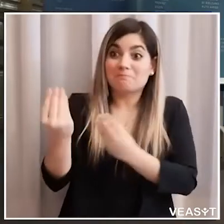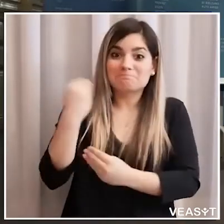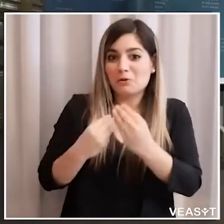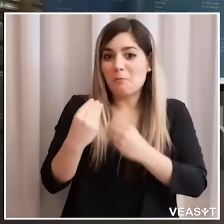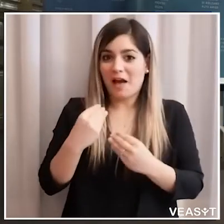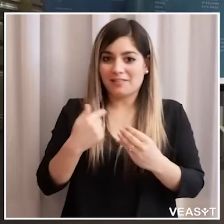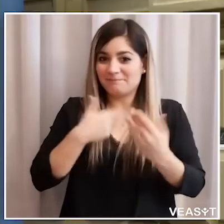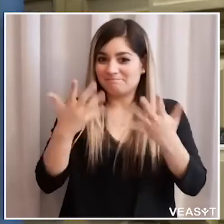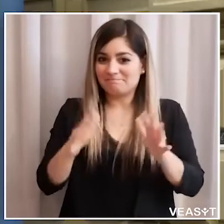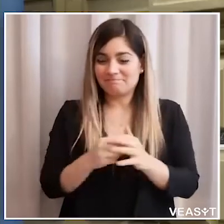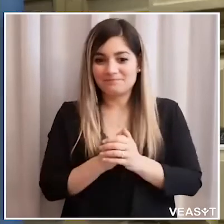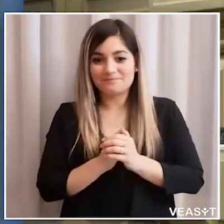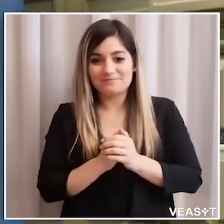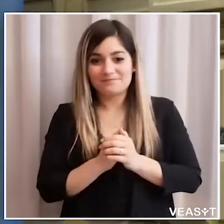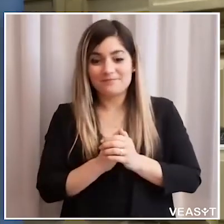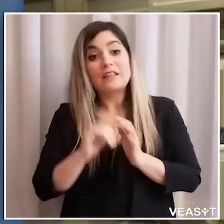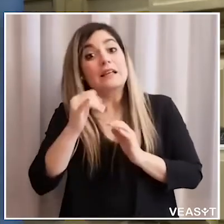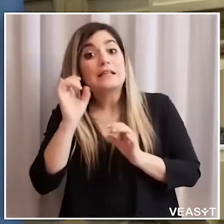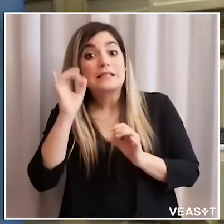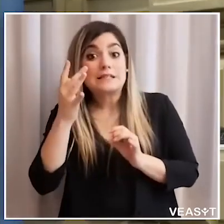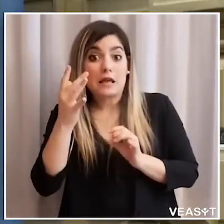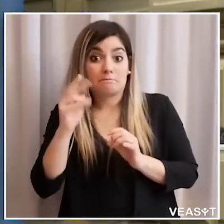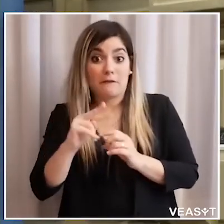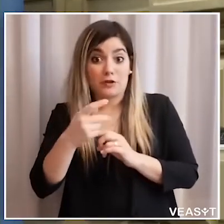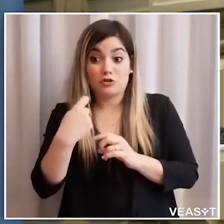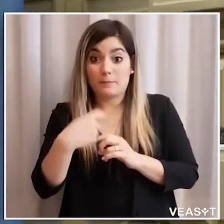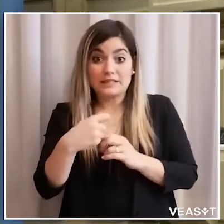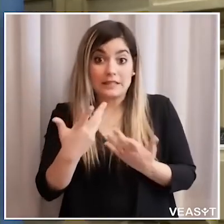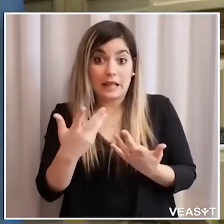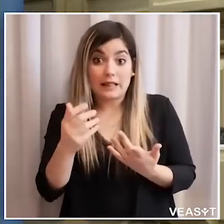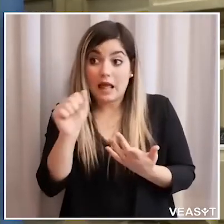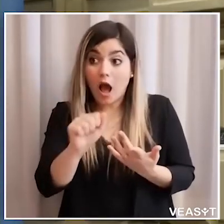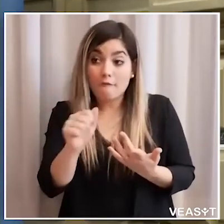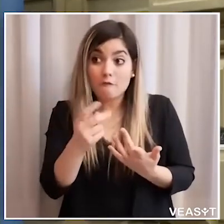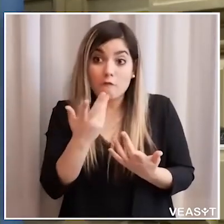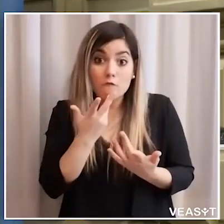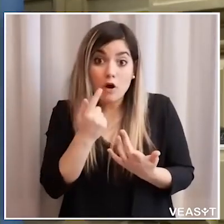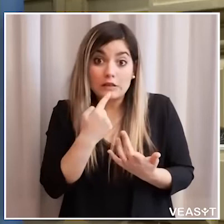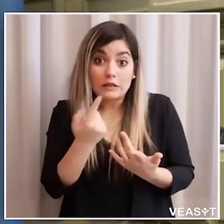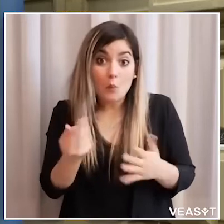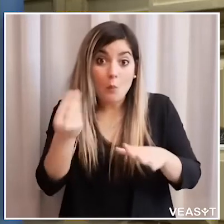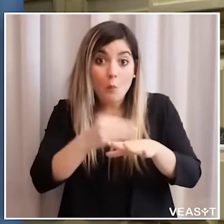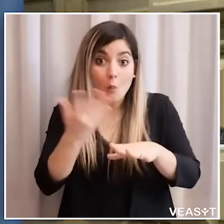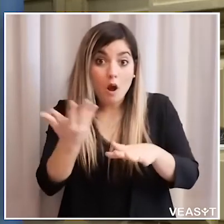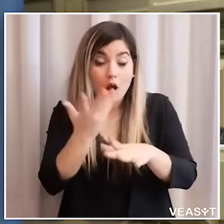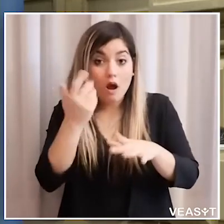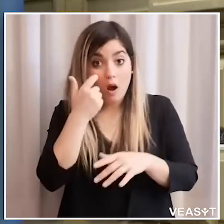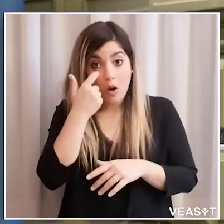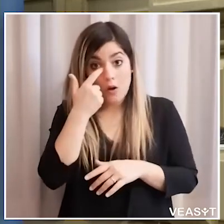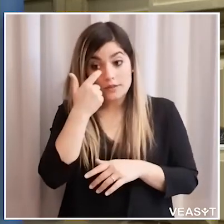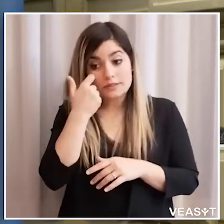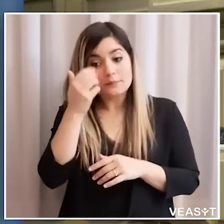sì forse se il vicepresidente Alfreider vuol dire qualcosa o passiamo direttamente alle domande apri